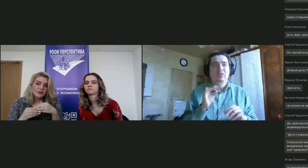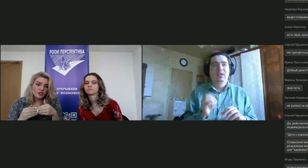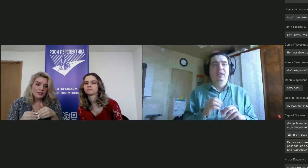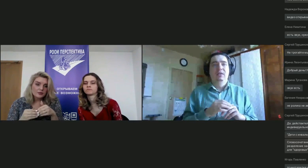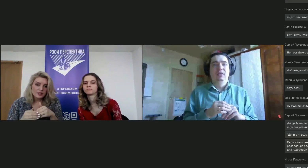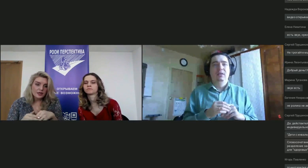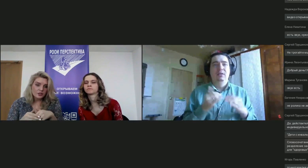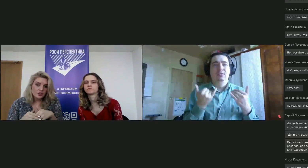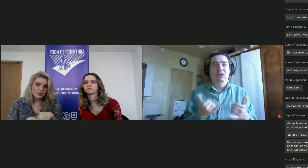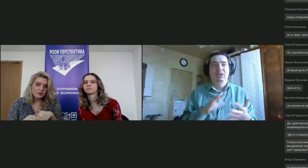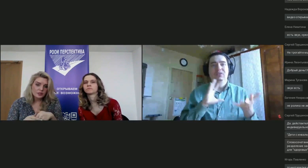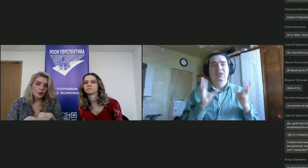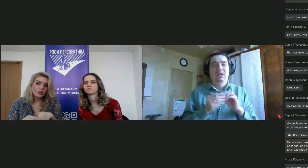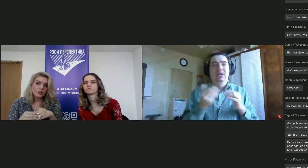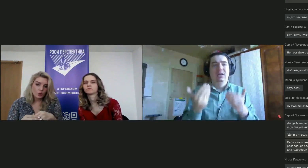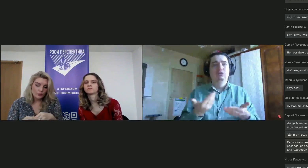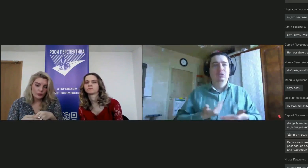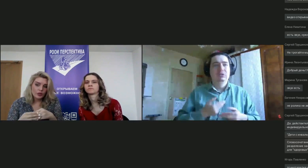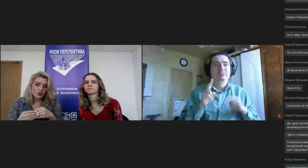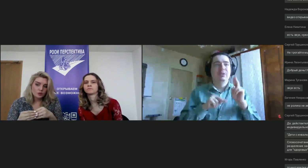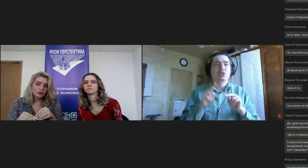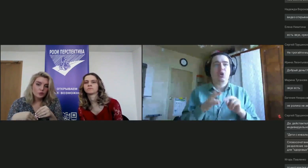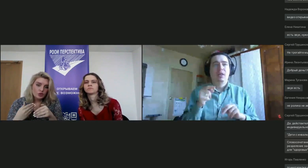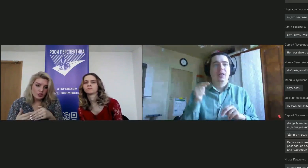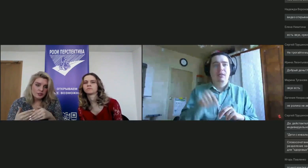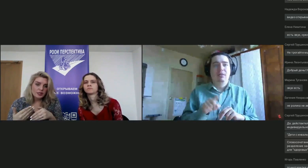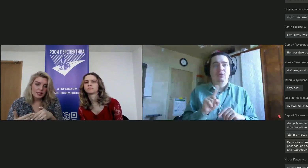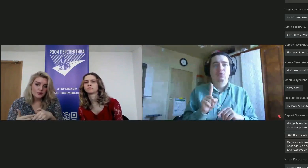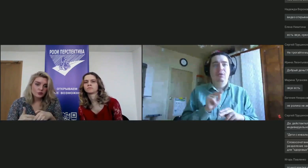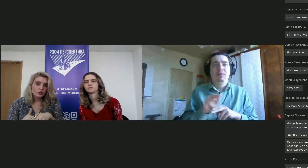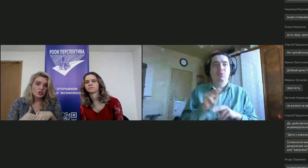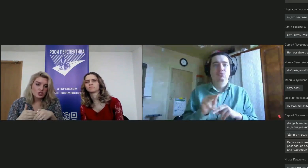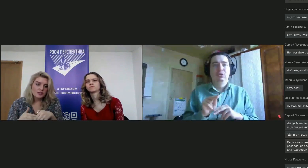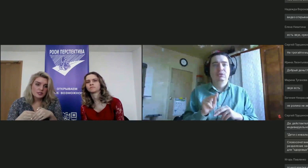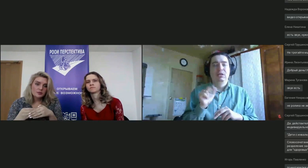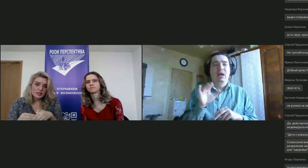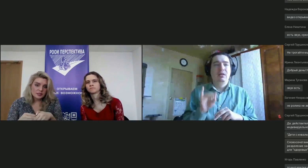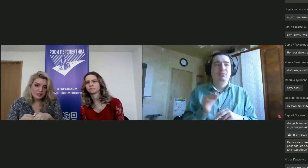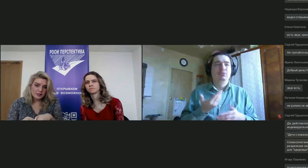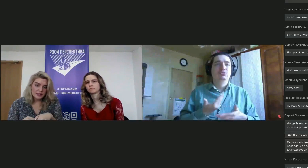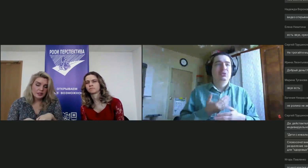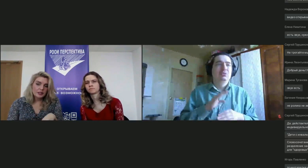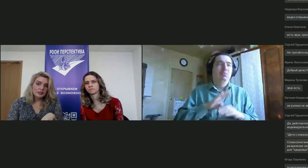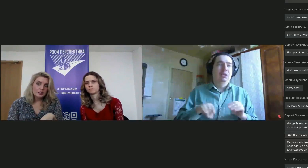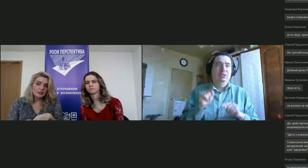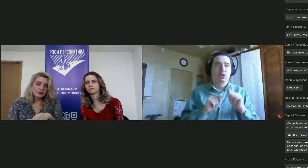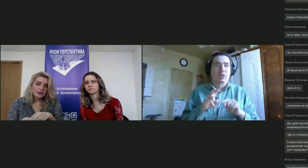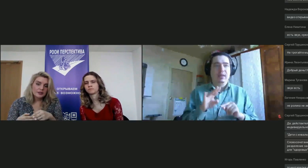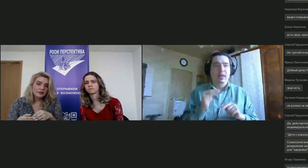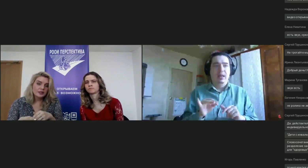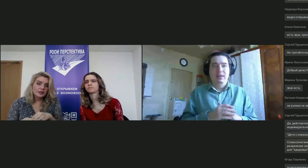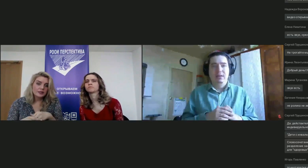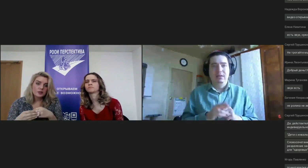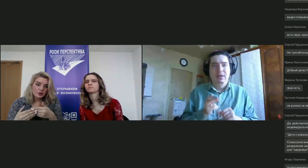мама, сейчас вся их жизнь построена на том, чтобы научить Катю жить без родителей. И